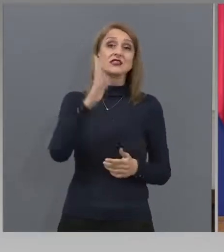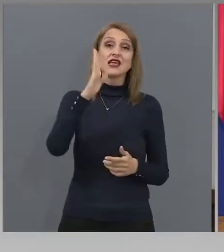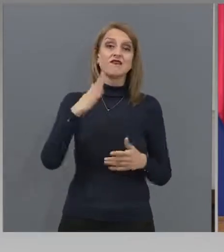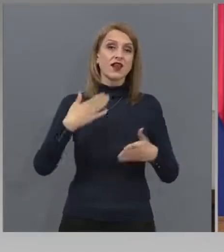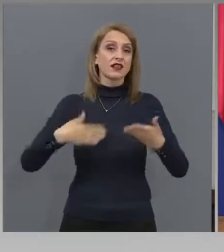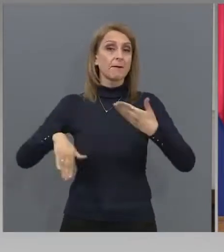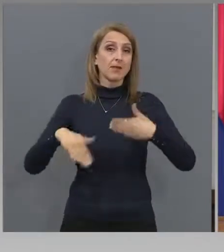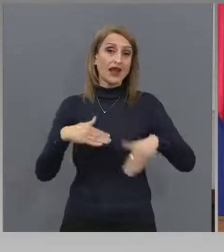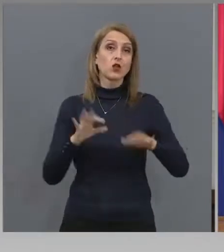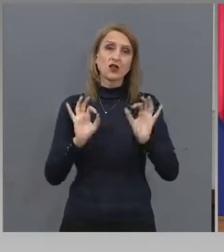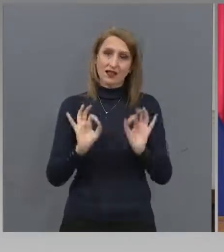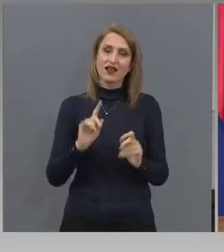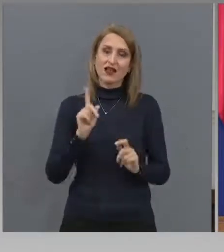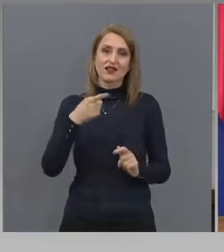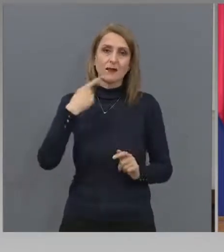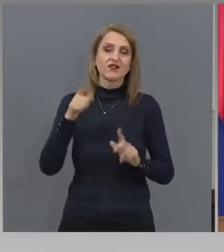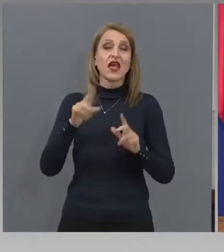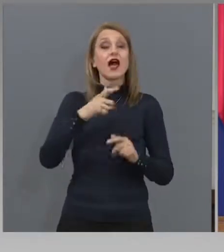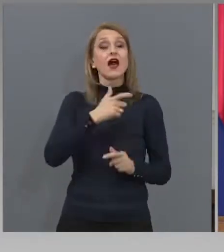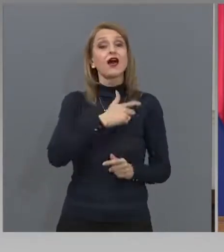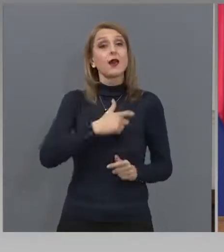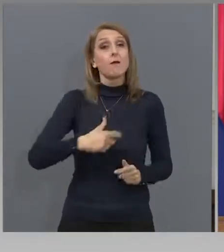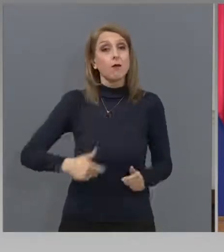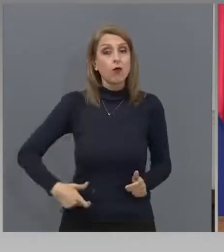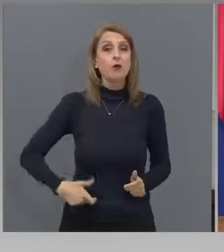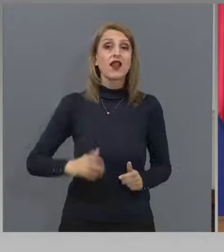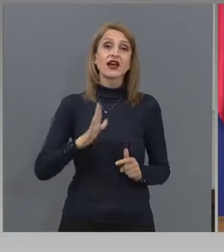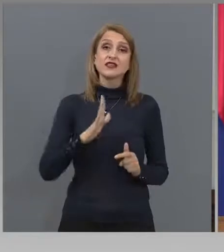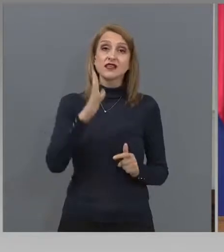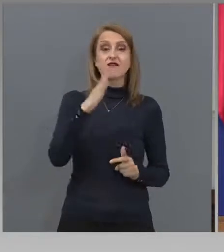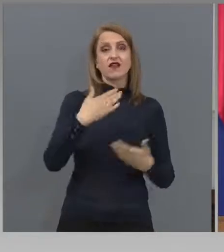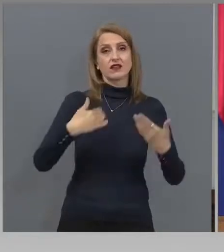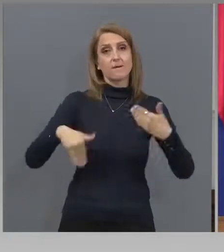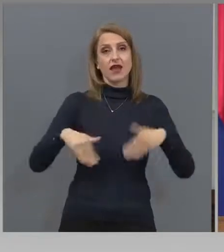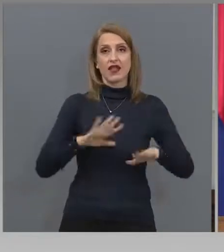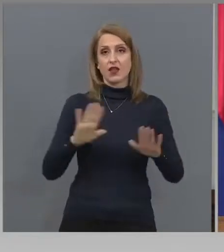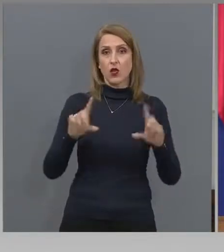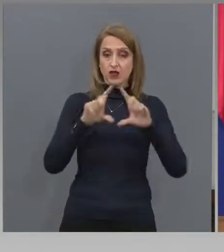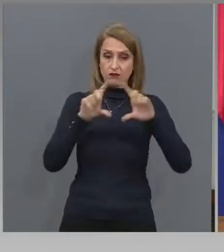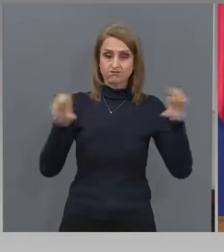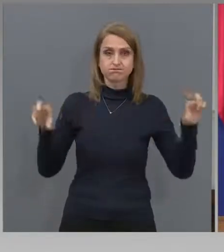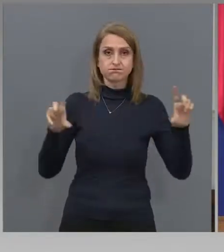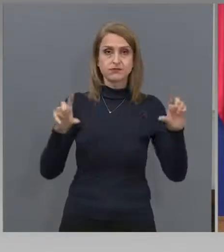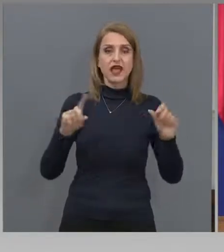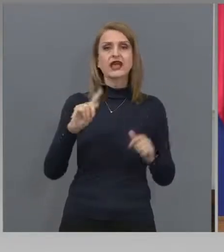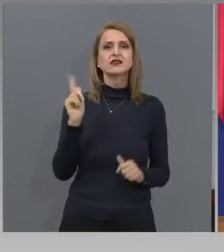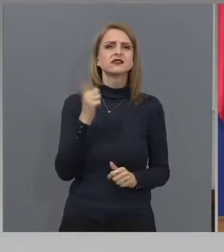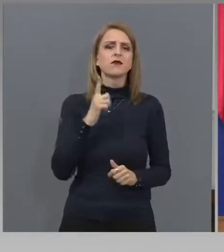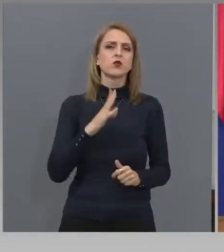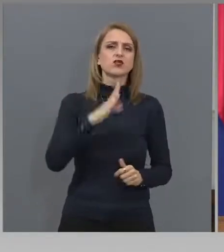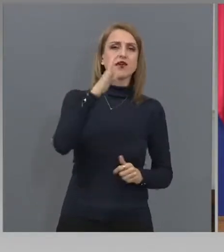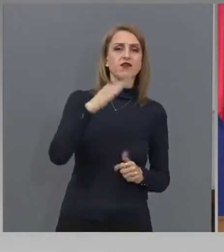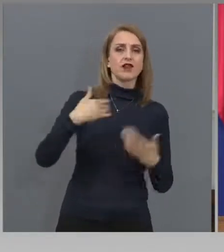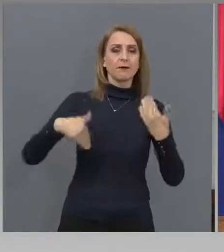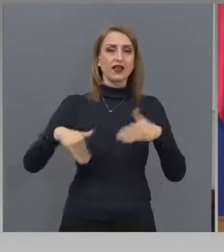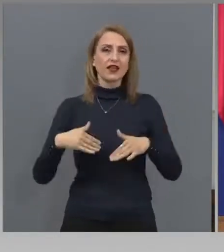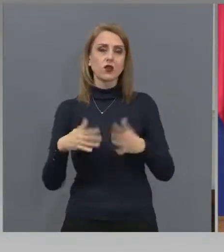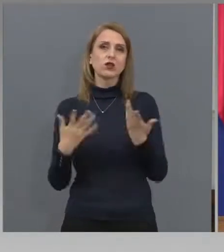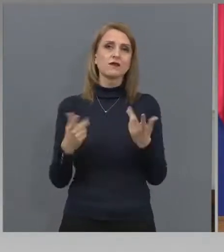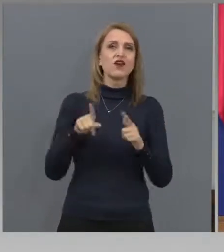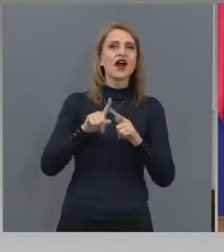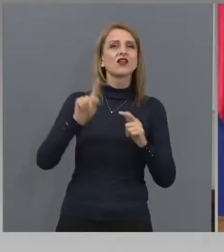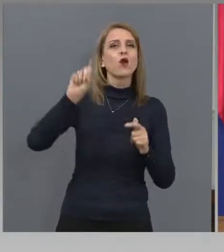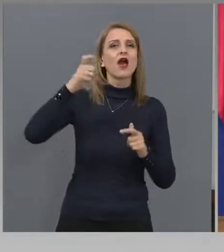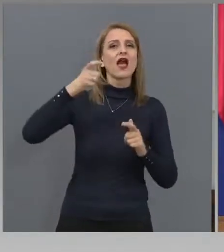така и името Република Северна Македония. Ще кажа защо, защото само Северна Македония има географско понятие,